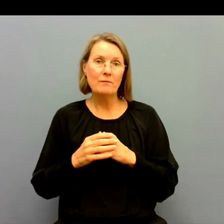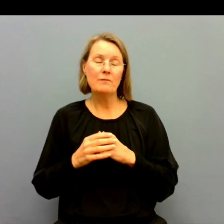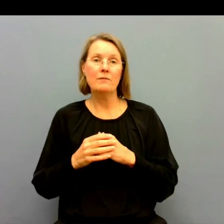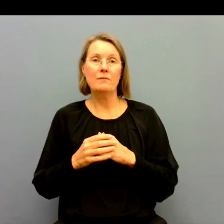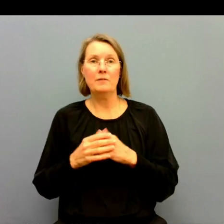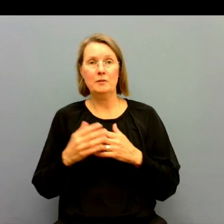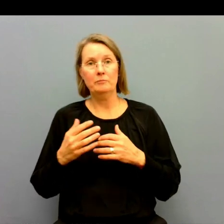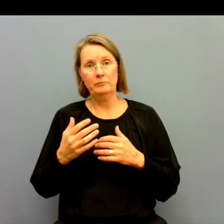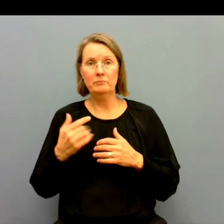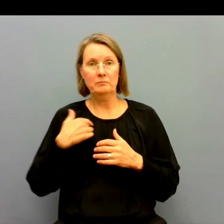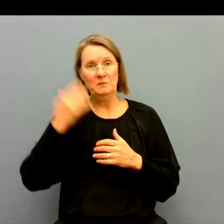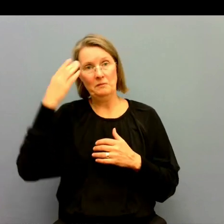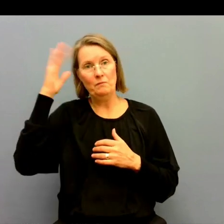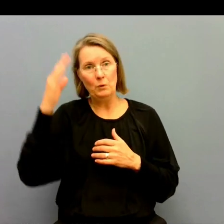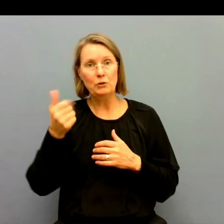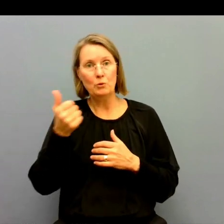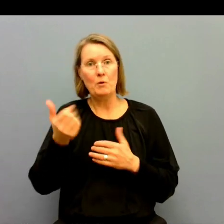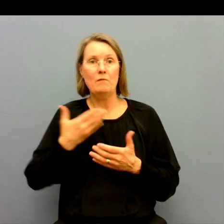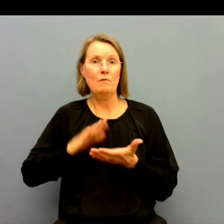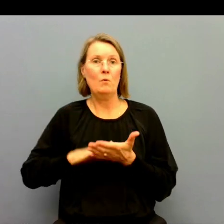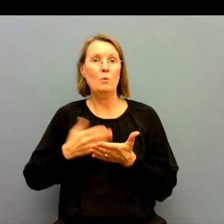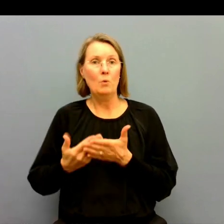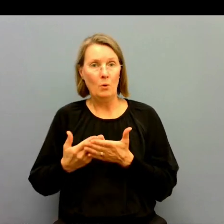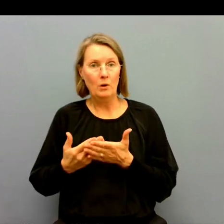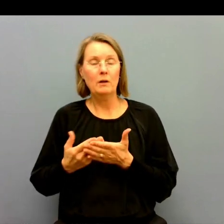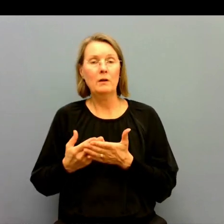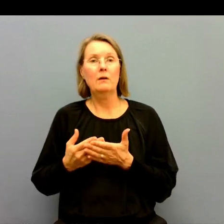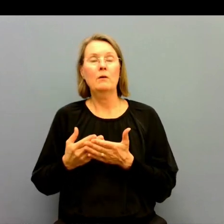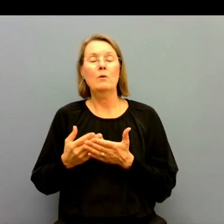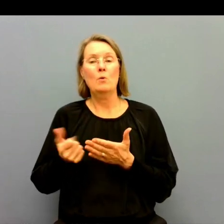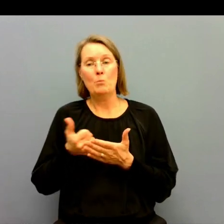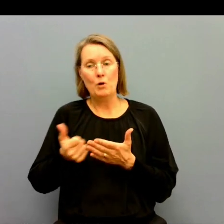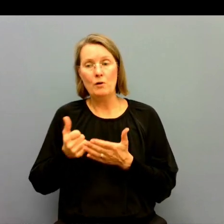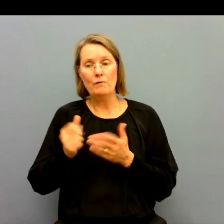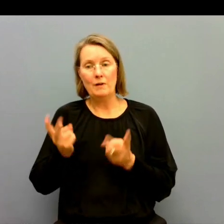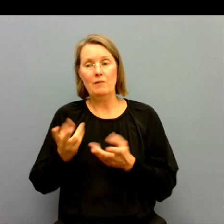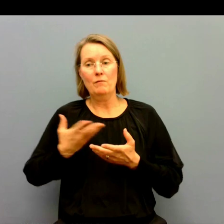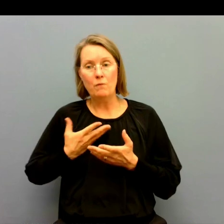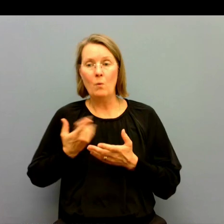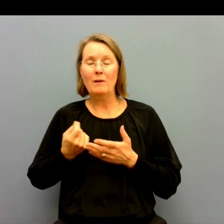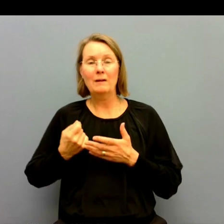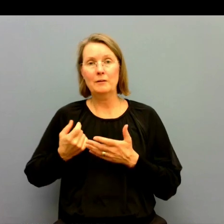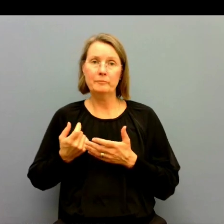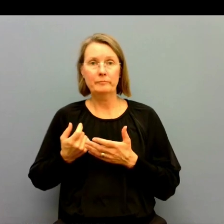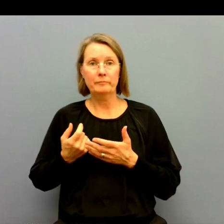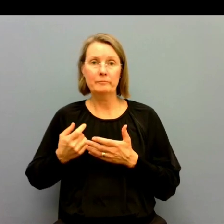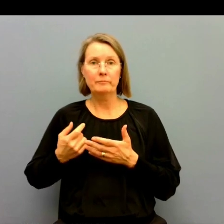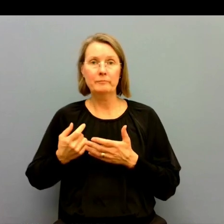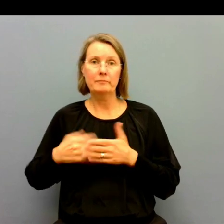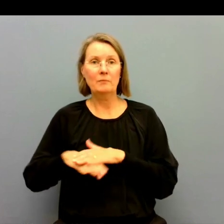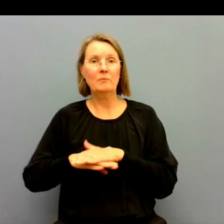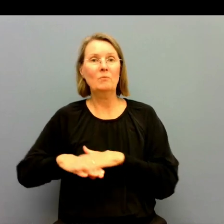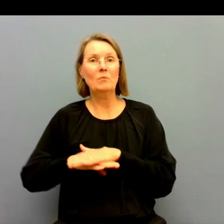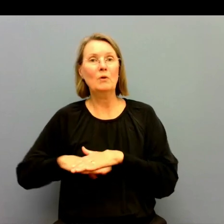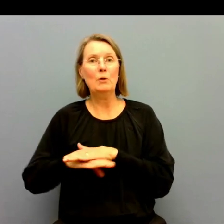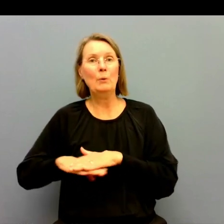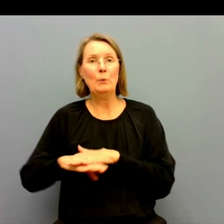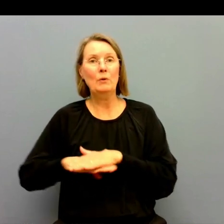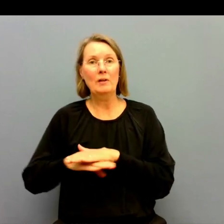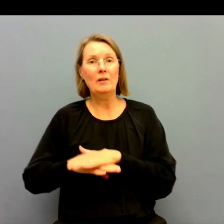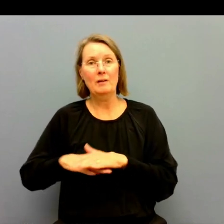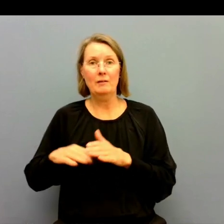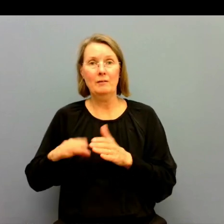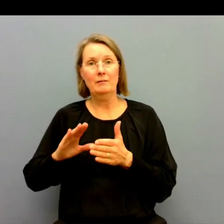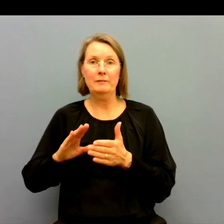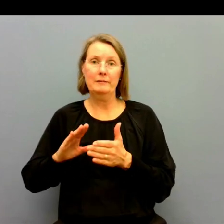som vuxen. Och få åtminstone en grundläggande hjälp till tolk där. Utan att det är upp till